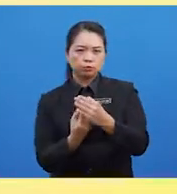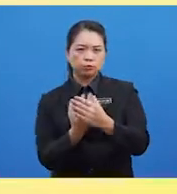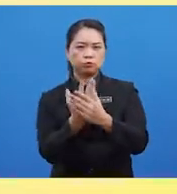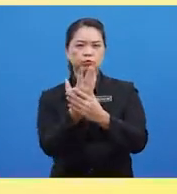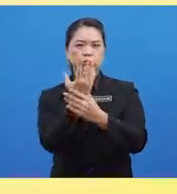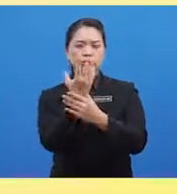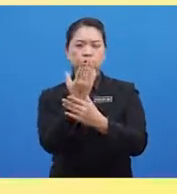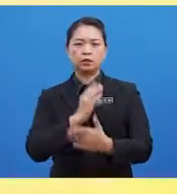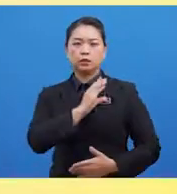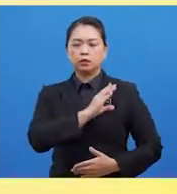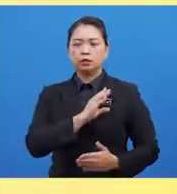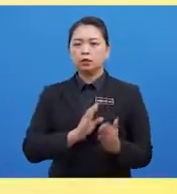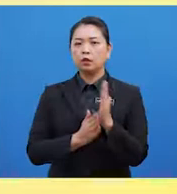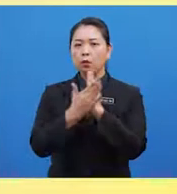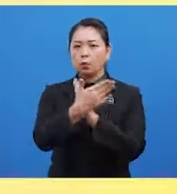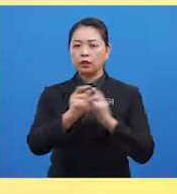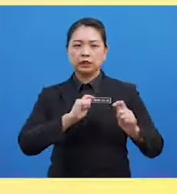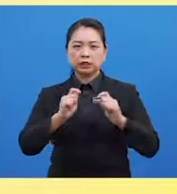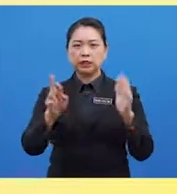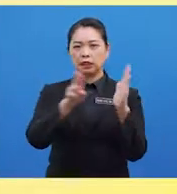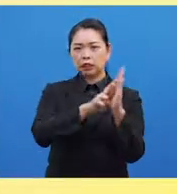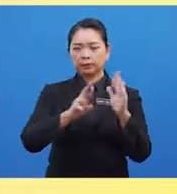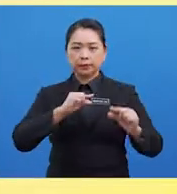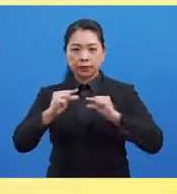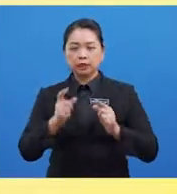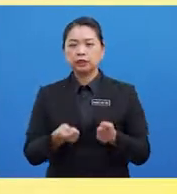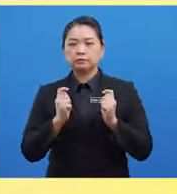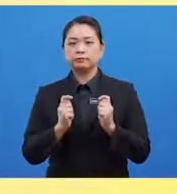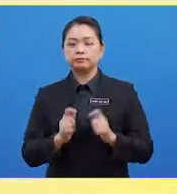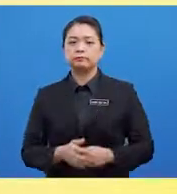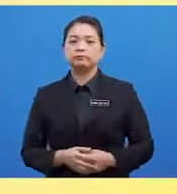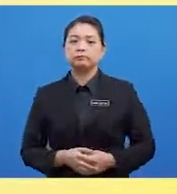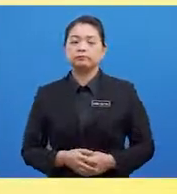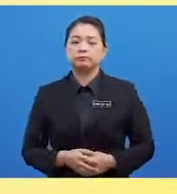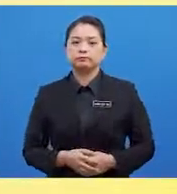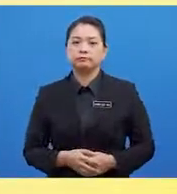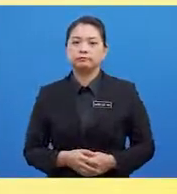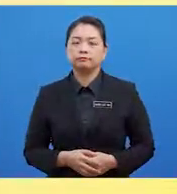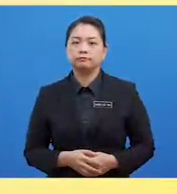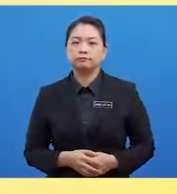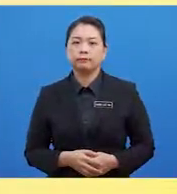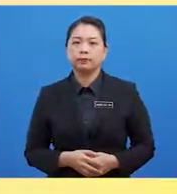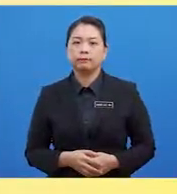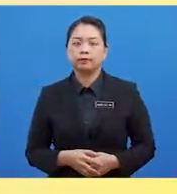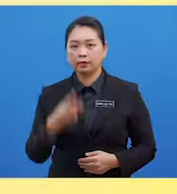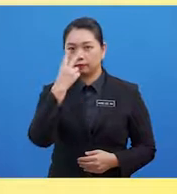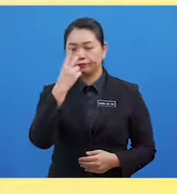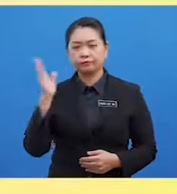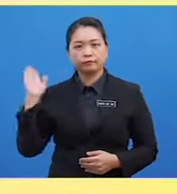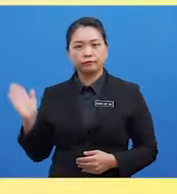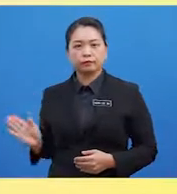dicirikan oleh Tindakan reflex Dan pergerakan spontan Para pelajar sekalian Kita teruskan dengan Fasa reflex